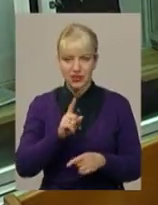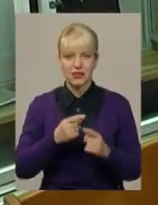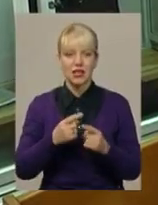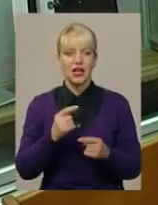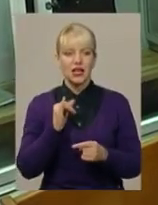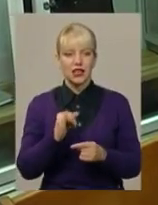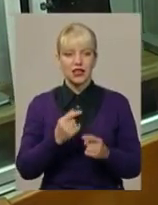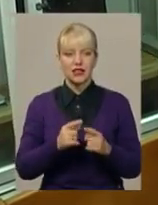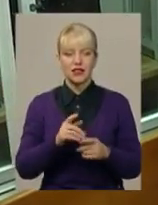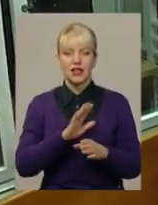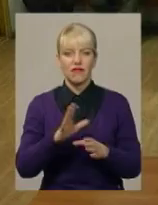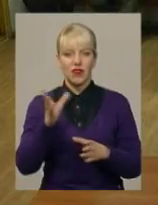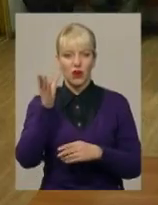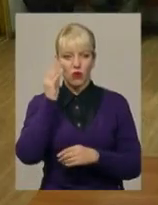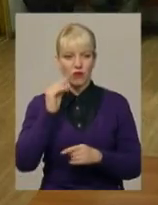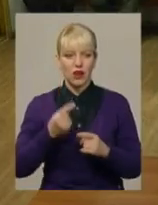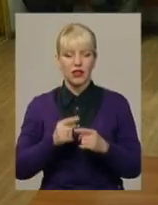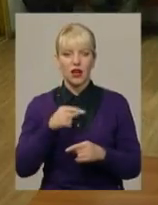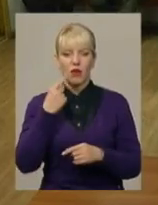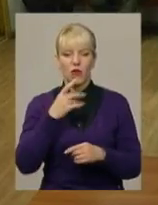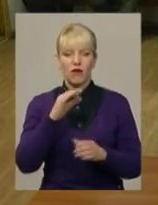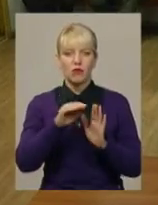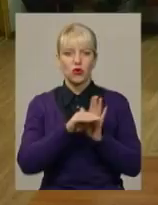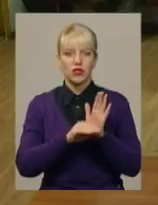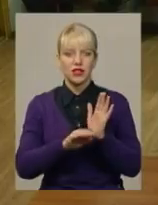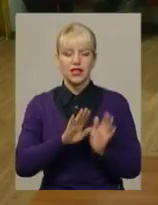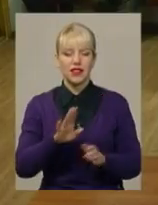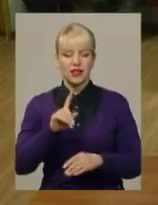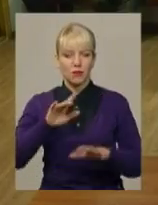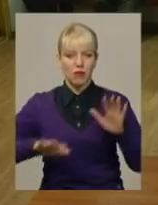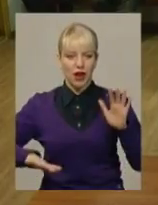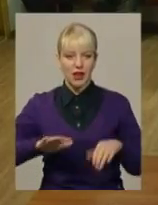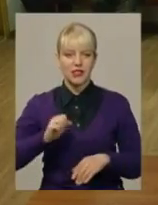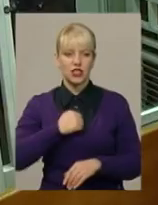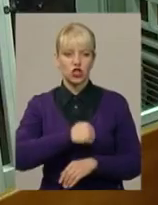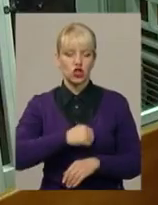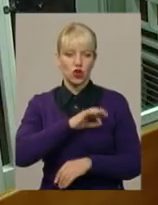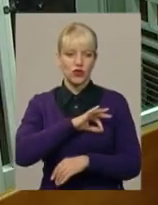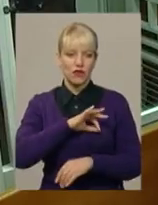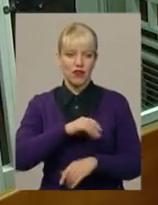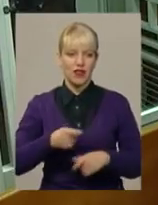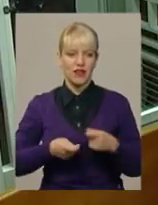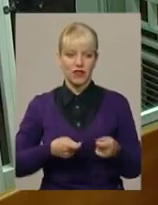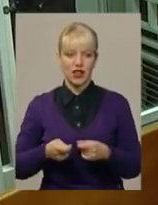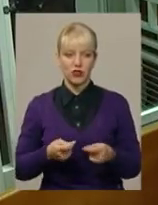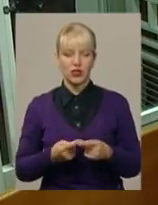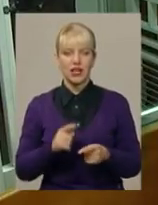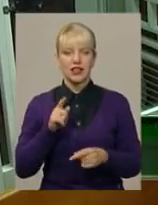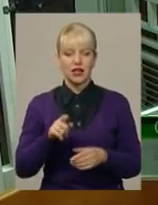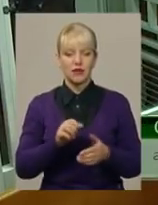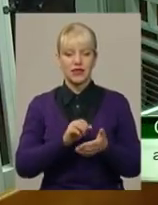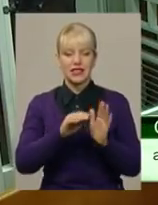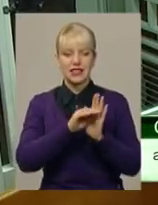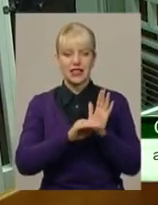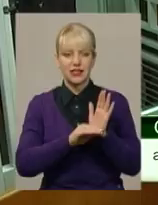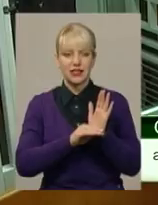зроблене цього тижня, не врахували. Йдеться про такі статті, як недбалість та зловживання владою. Внесли про самі м'які статті, статті